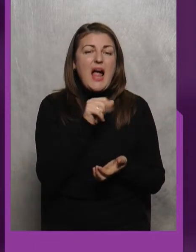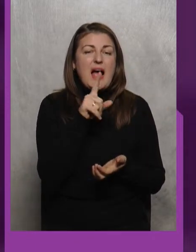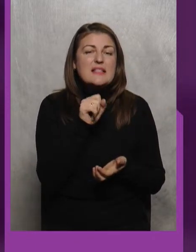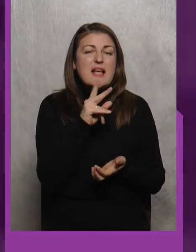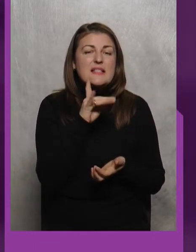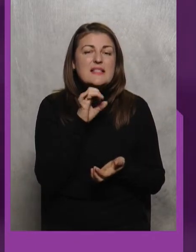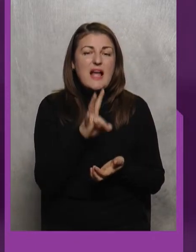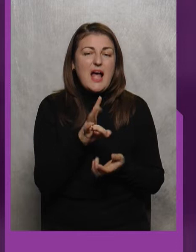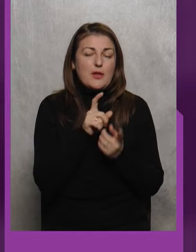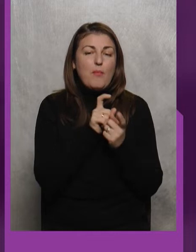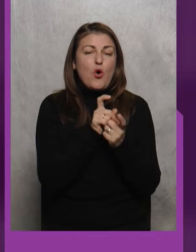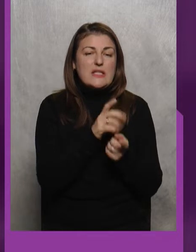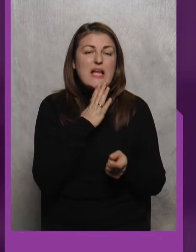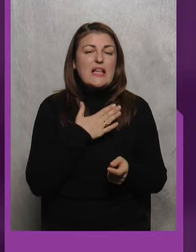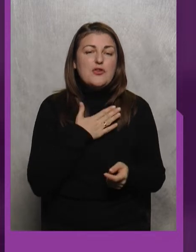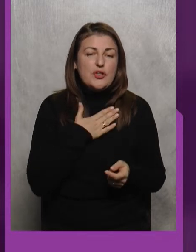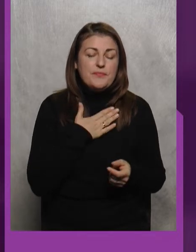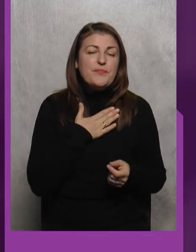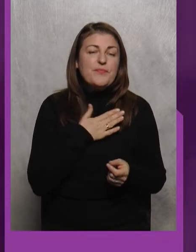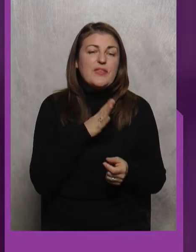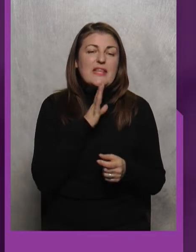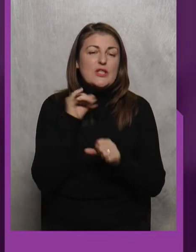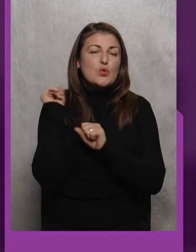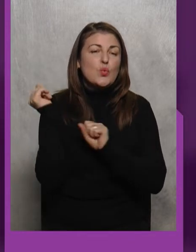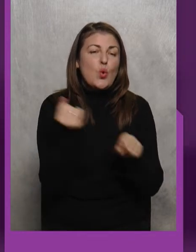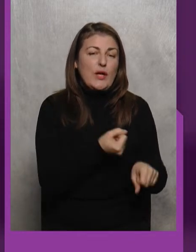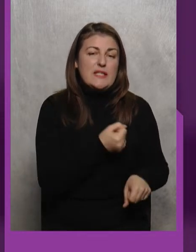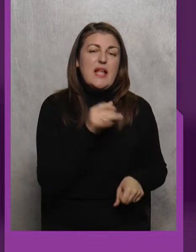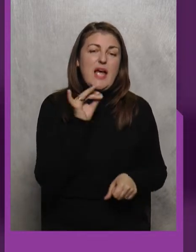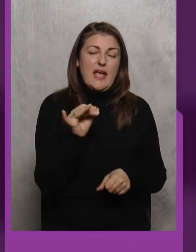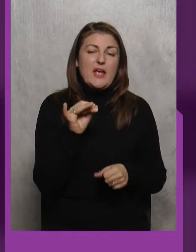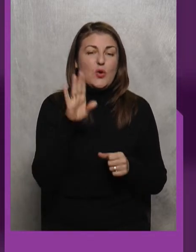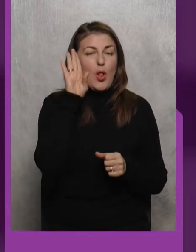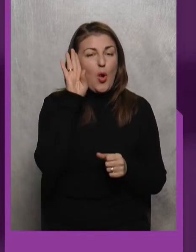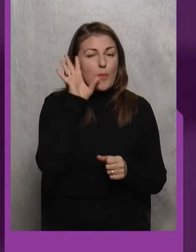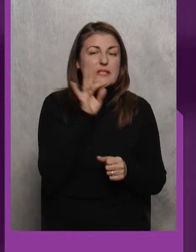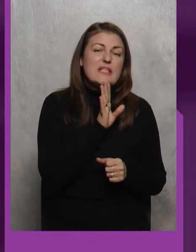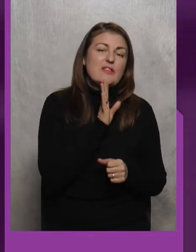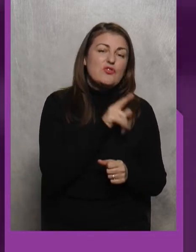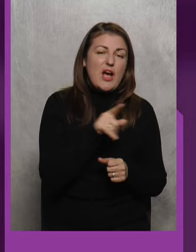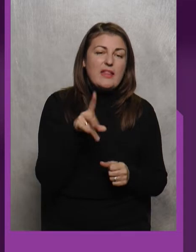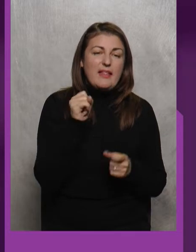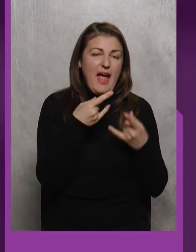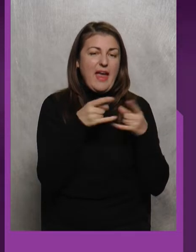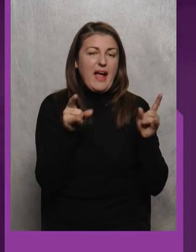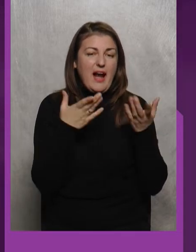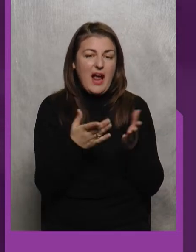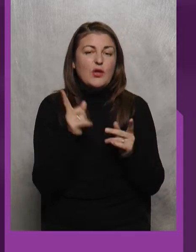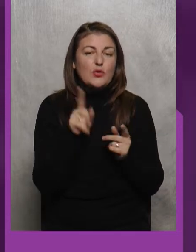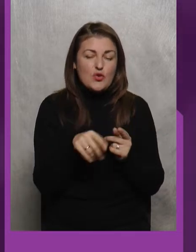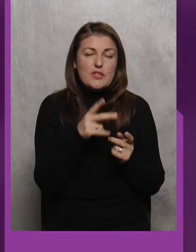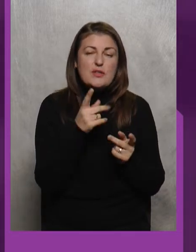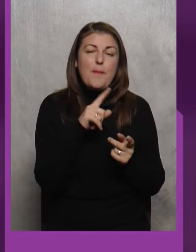Бореться Наша Дзюдоїстка І знову І хлопці І дівчата На екрані Тож